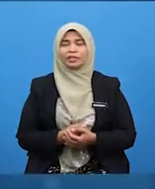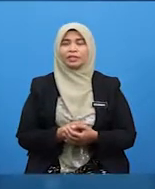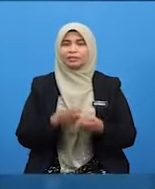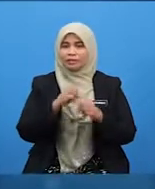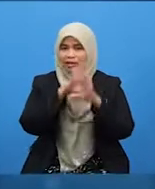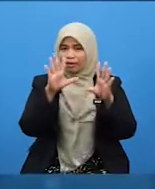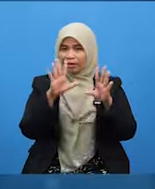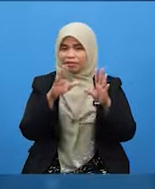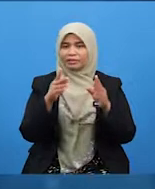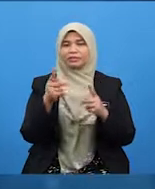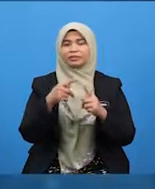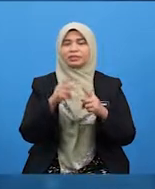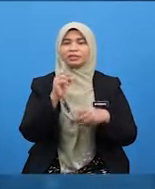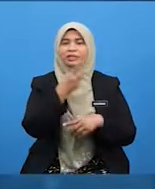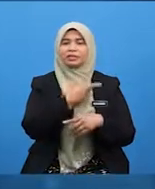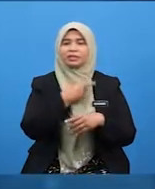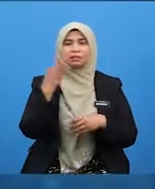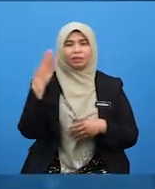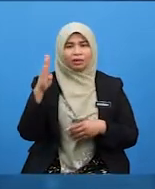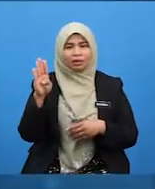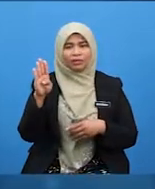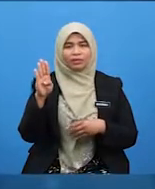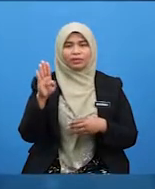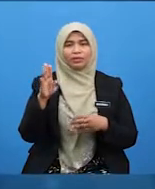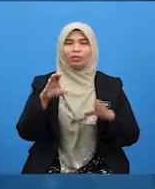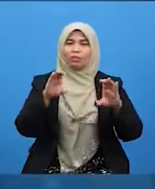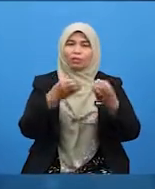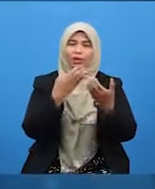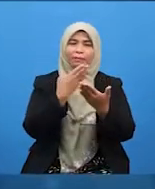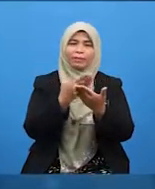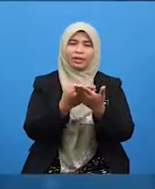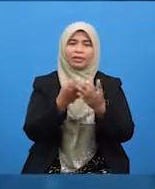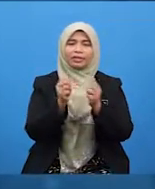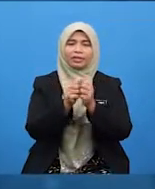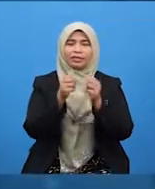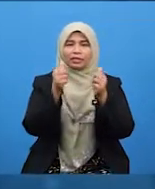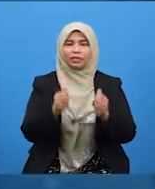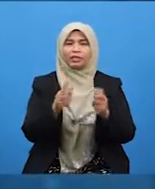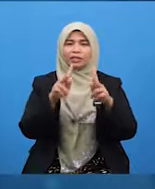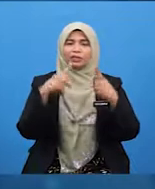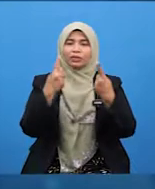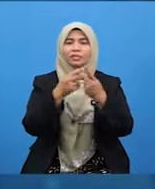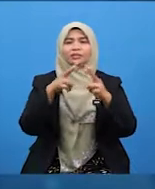jelaslah kepada kita bahawa berbuat baik dengan ahli keluarga sangat